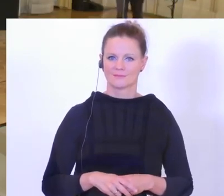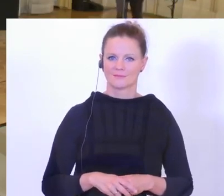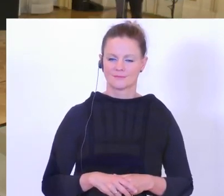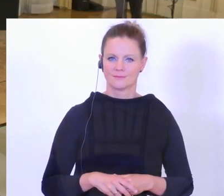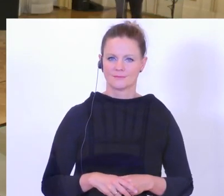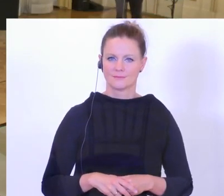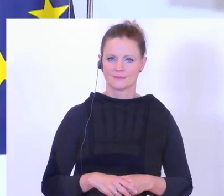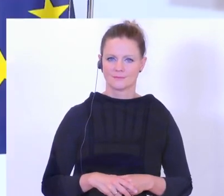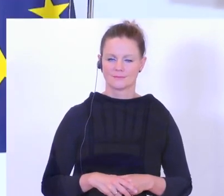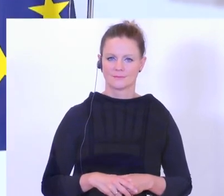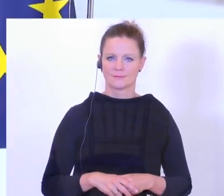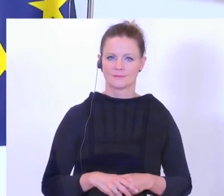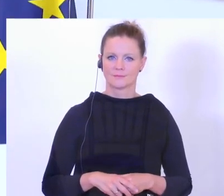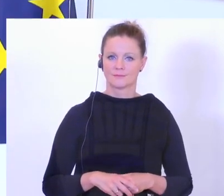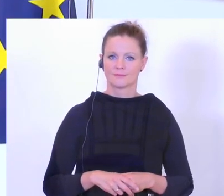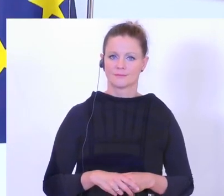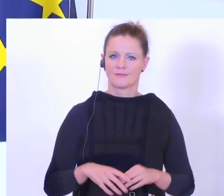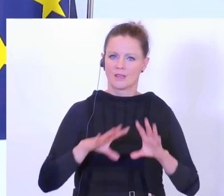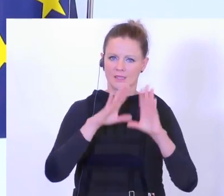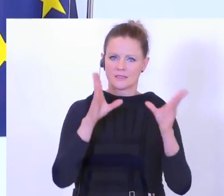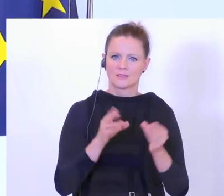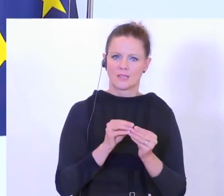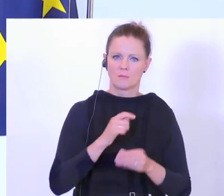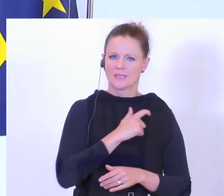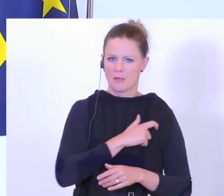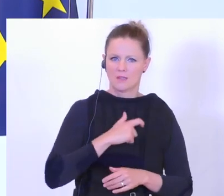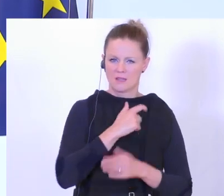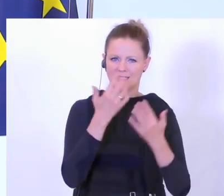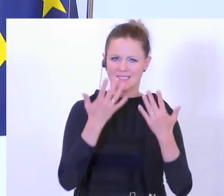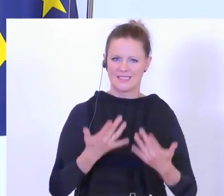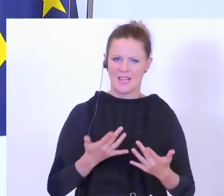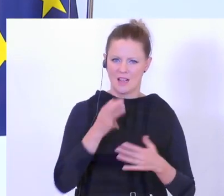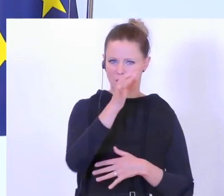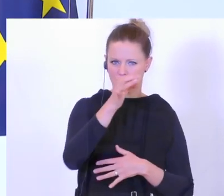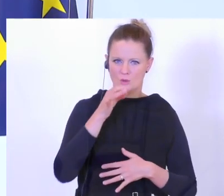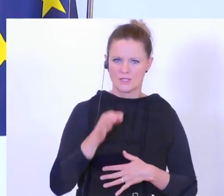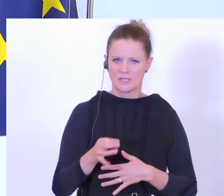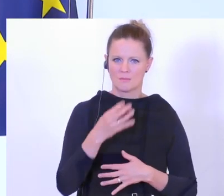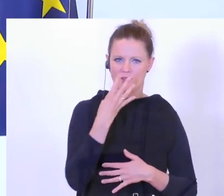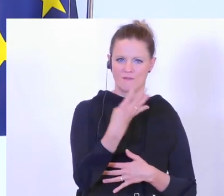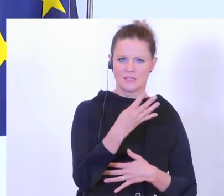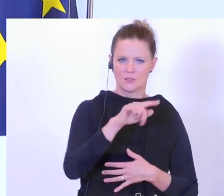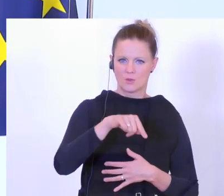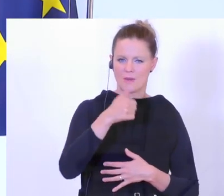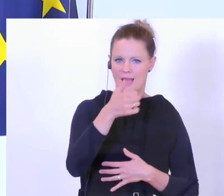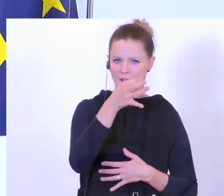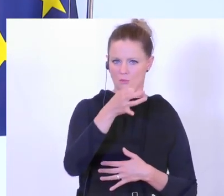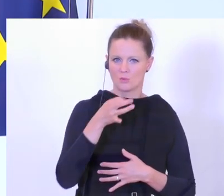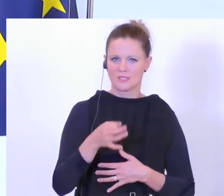Wir haben in der Gesamtkriminalität eine Zahl oder eine Prozentzahl von 40,1 Prozent